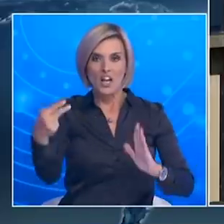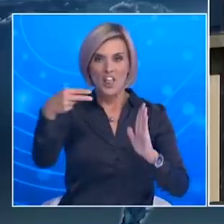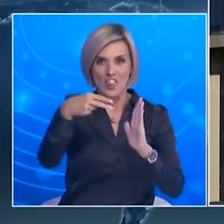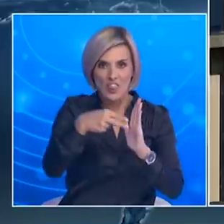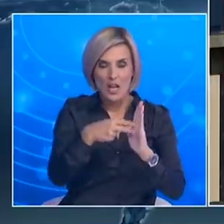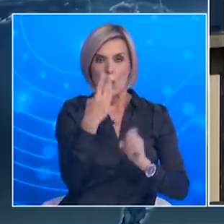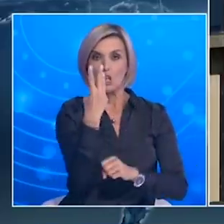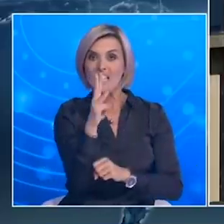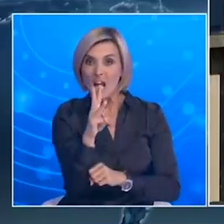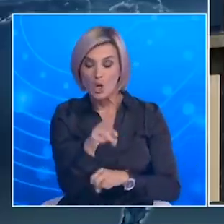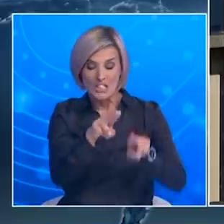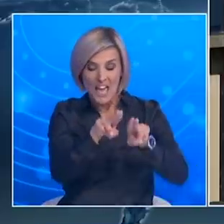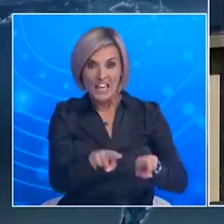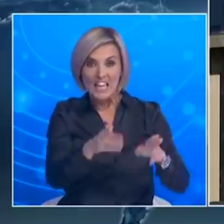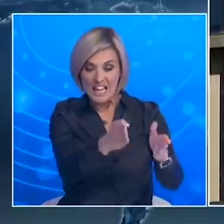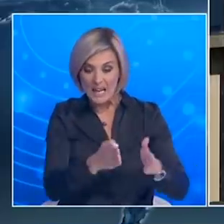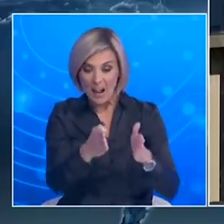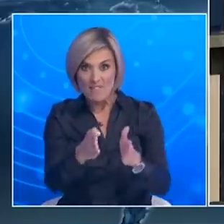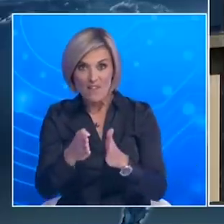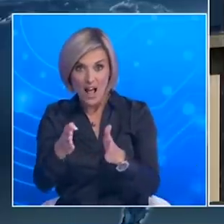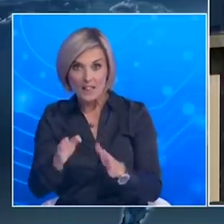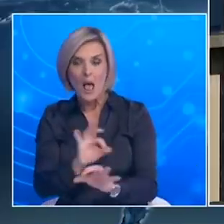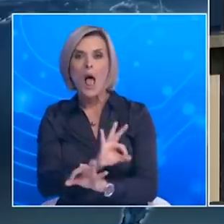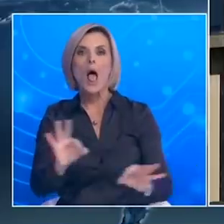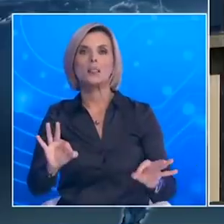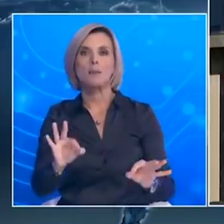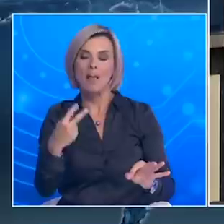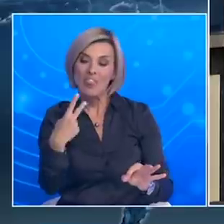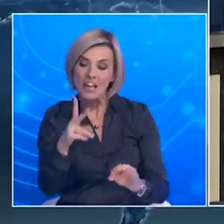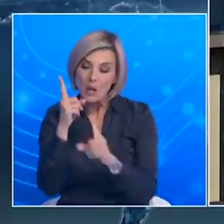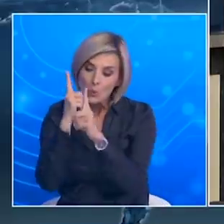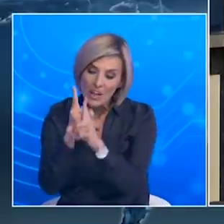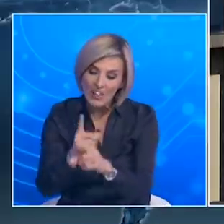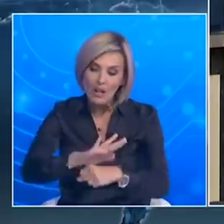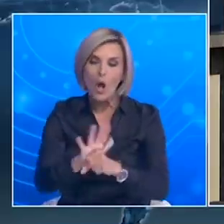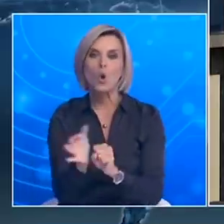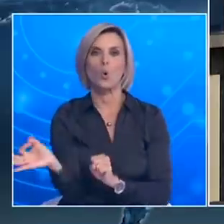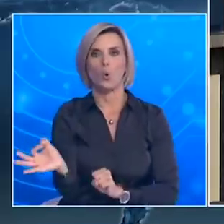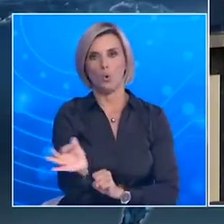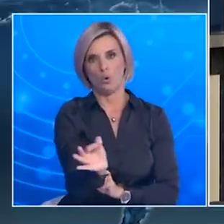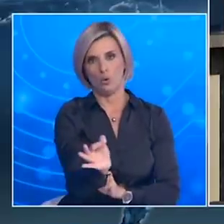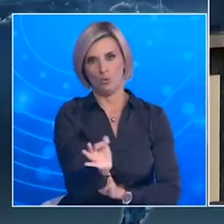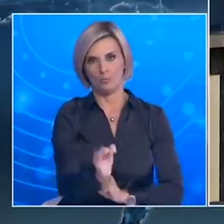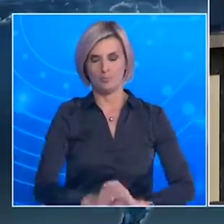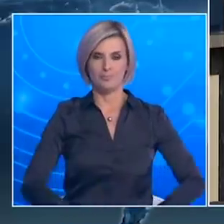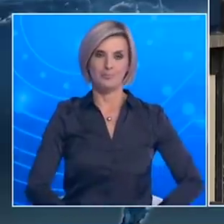κλίνες Δεσμευμένες για την αντιμετώπιση απλών νοσηλεών κορονοϊού